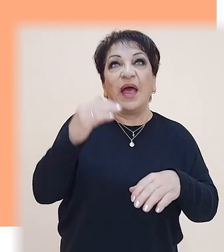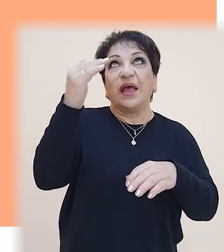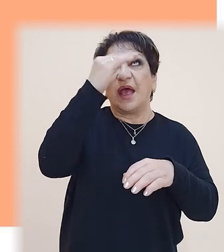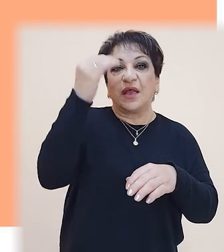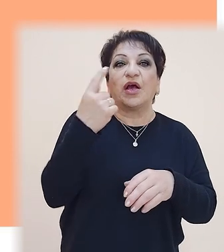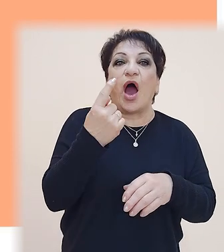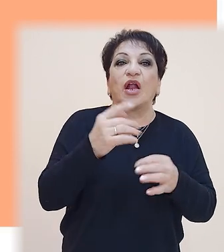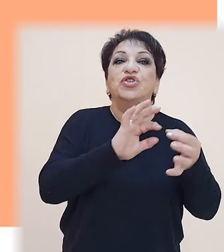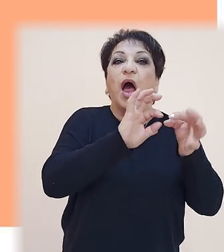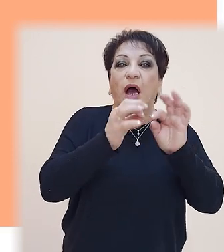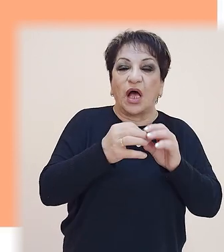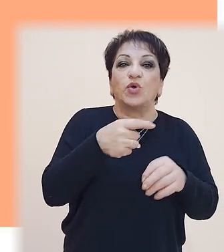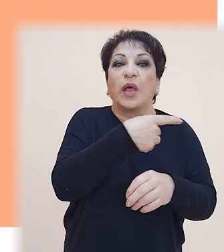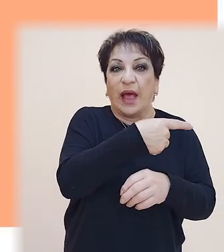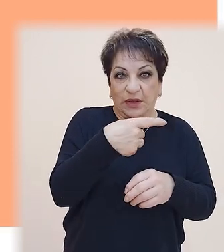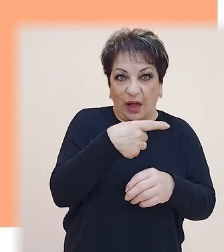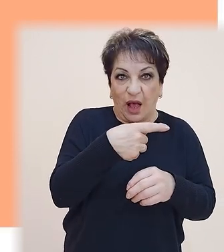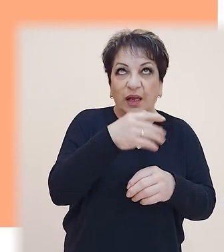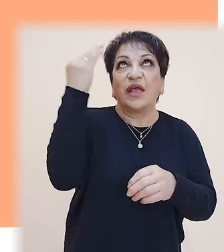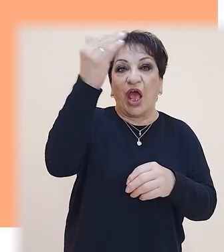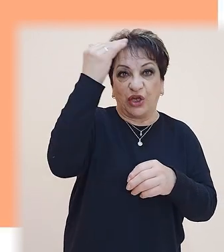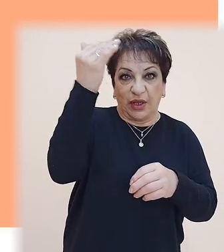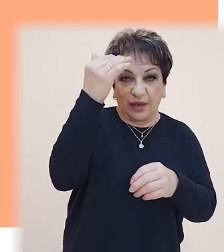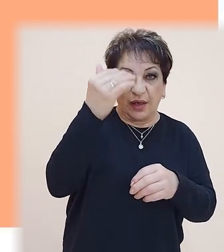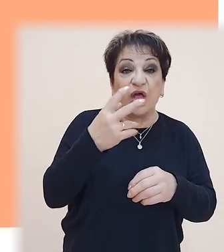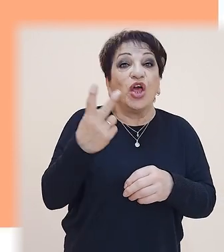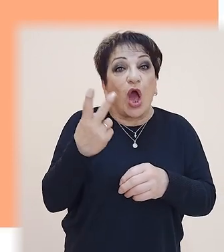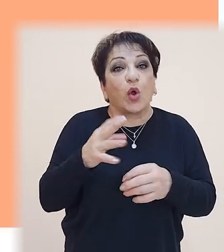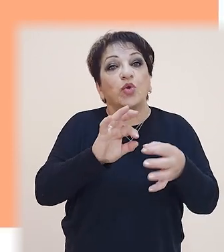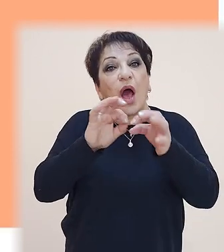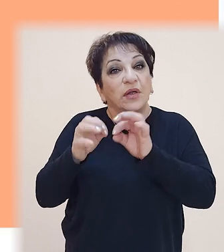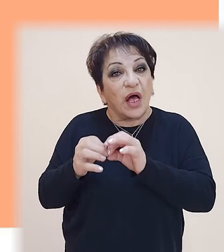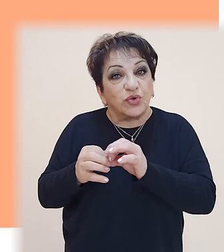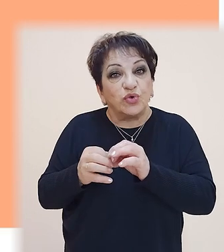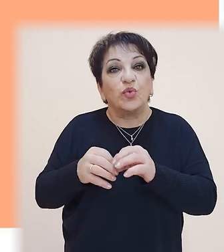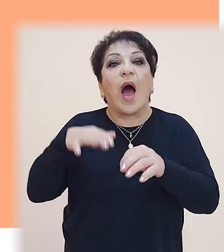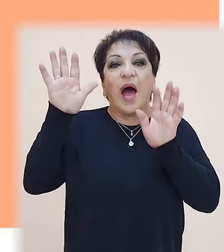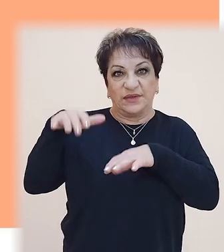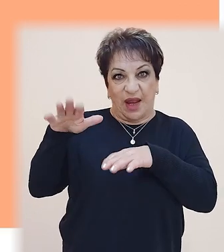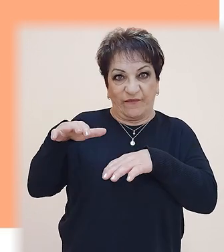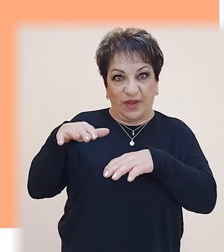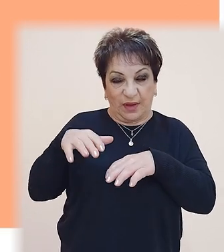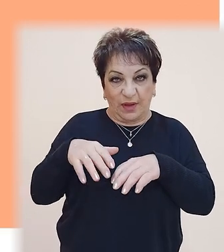երկինքը առաջին նախադայության ենթական երկինքն է, երկրոտ բաղադրիշ նախադայության ենթական անձրևն է,